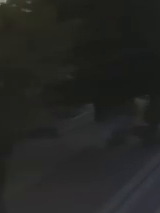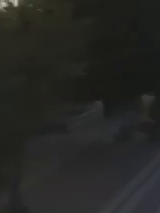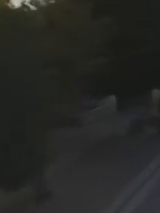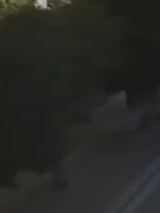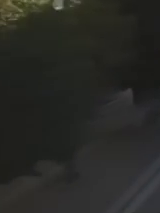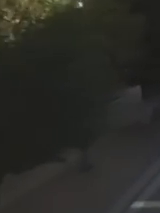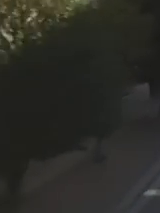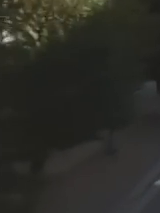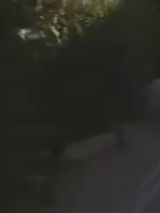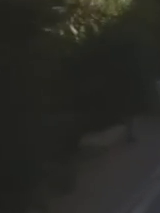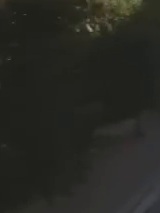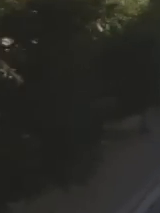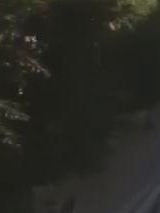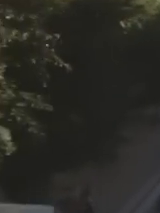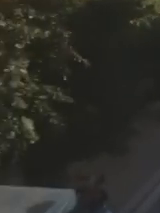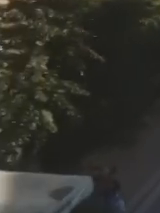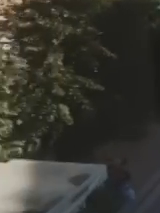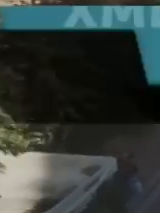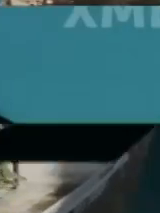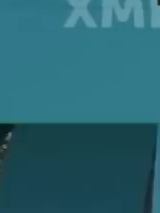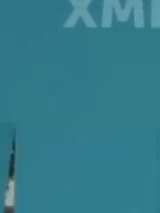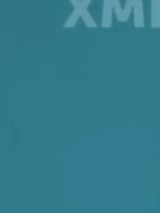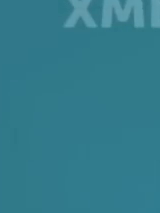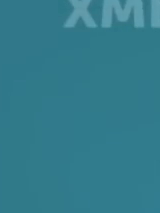Наступного року.